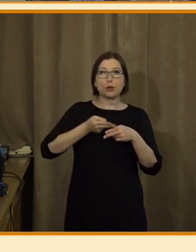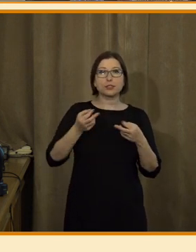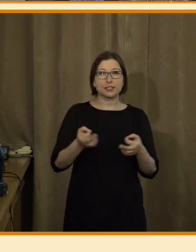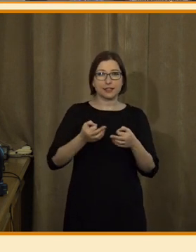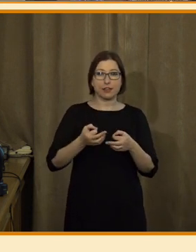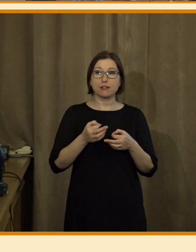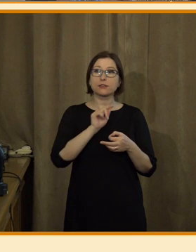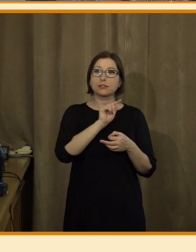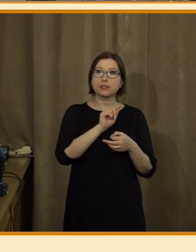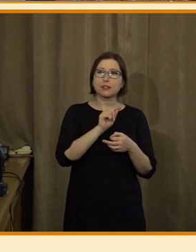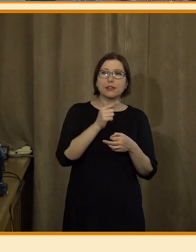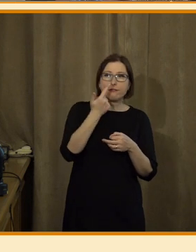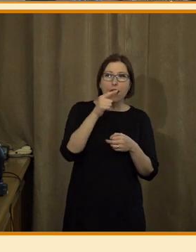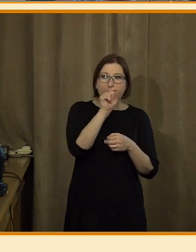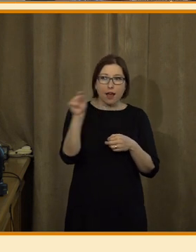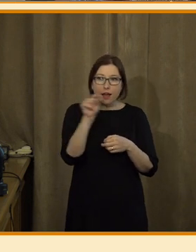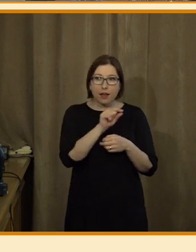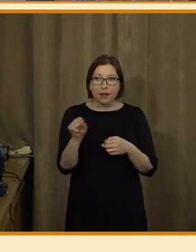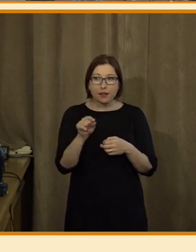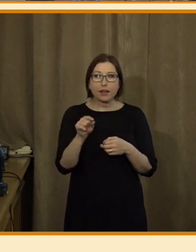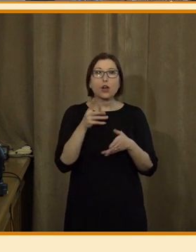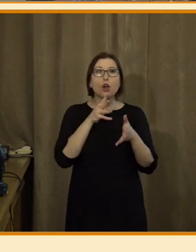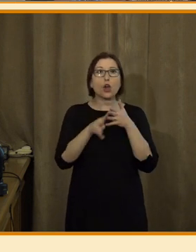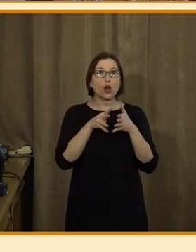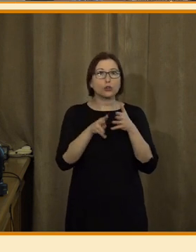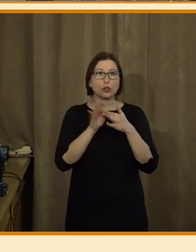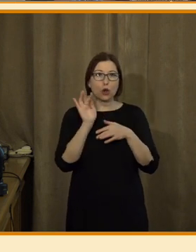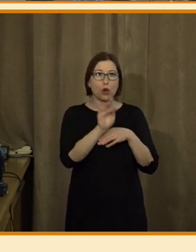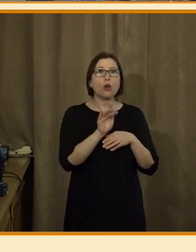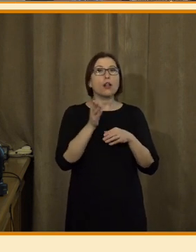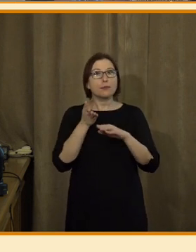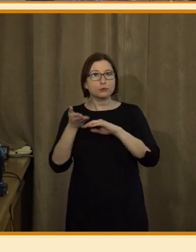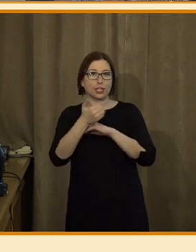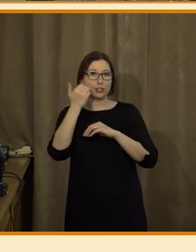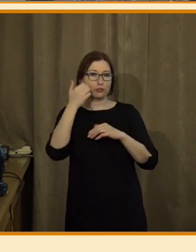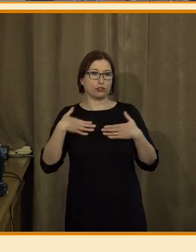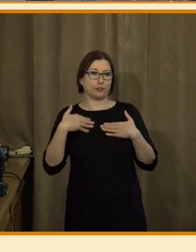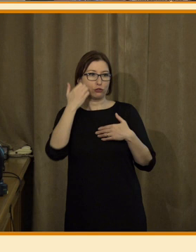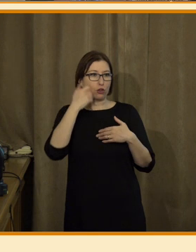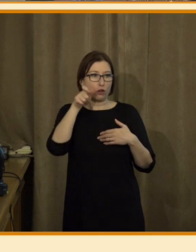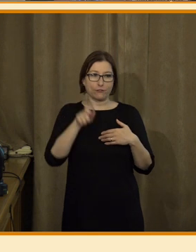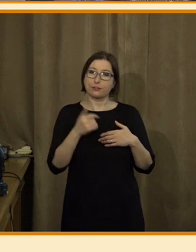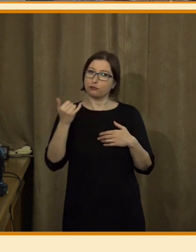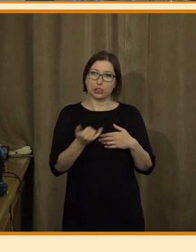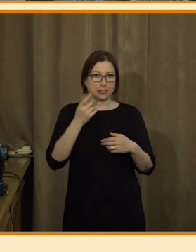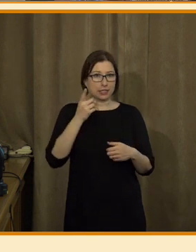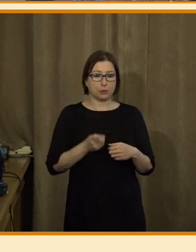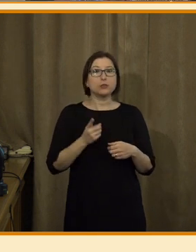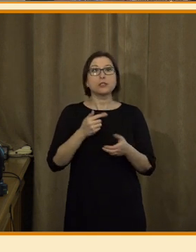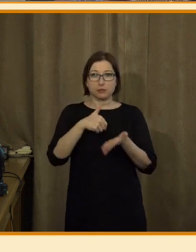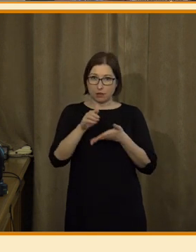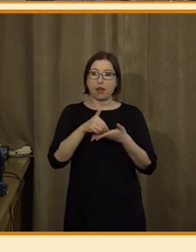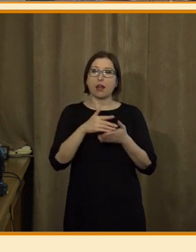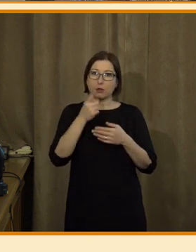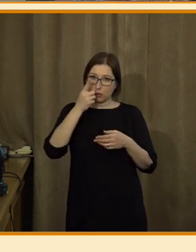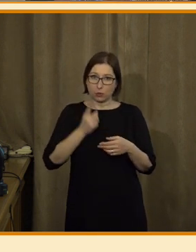Poslední dva ty řádky, které tam mám. Kontrola přes editora. Jak jsem říkala, je to věc, o které jsme přesvědčení i nadále.